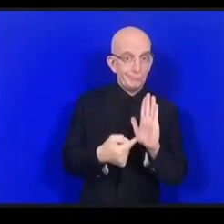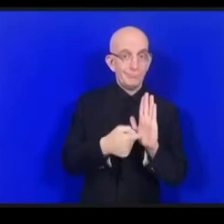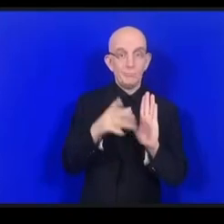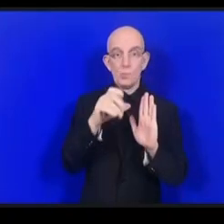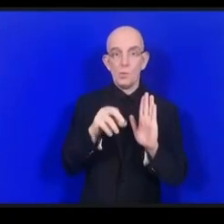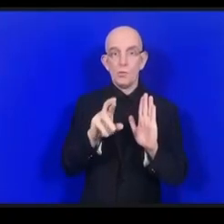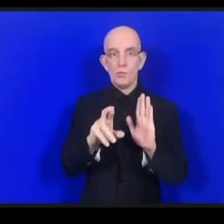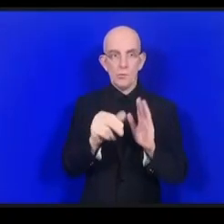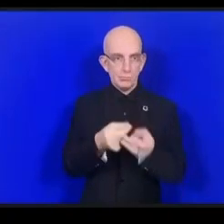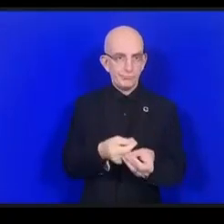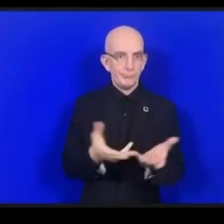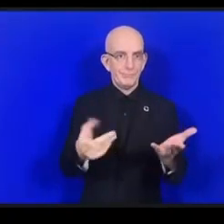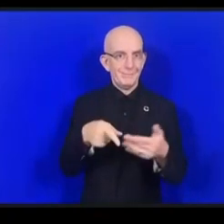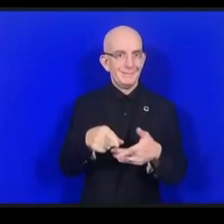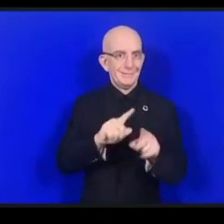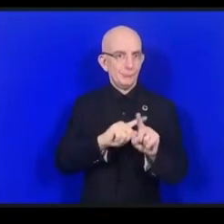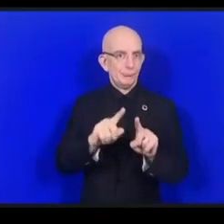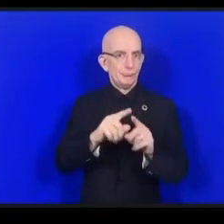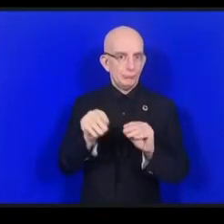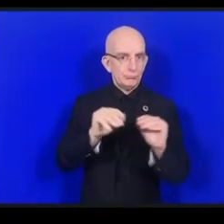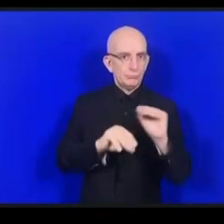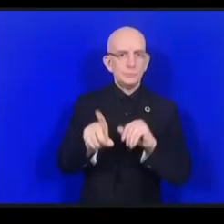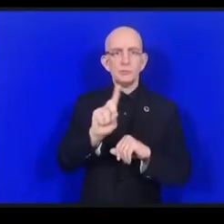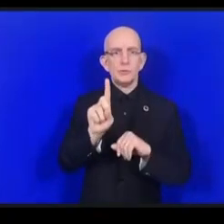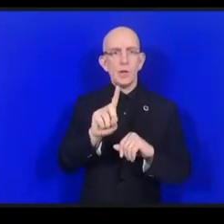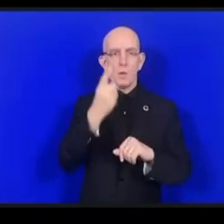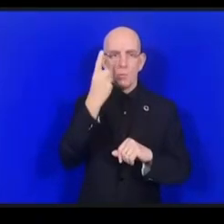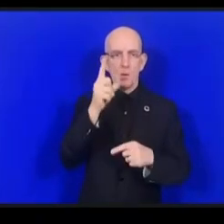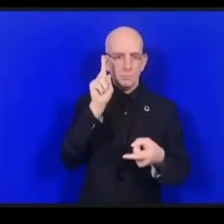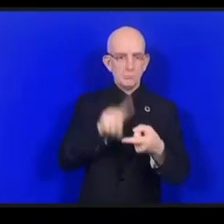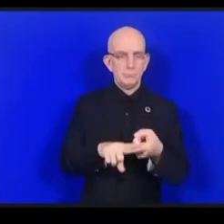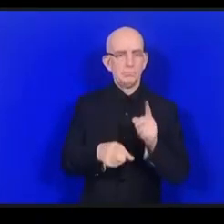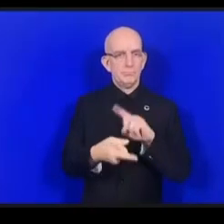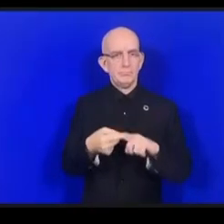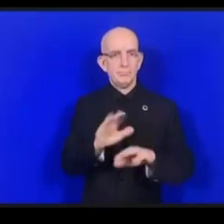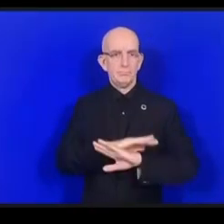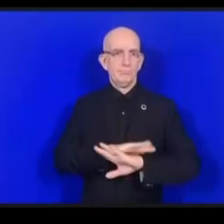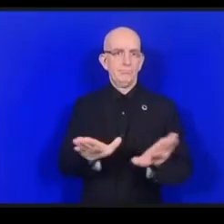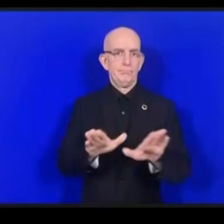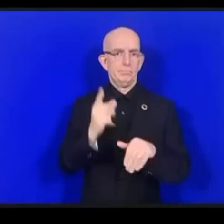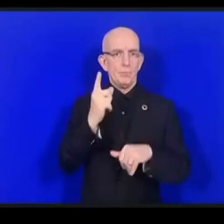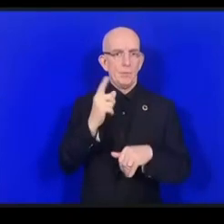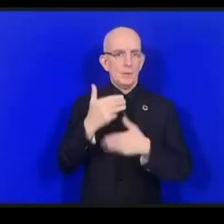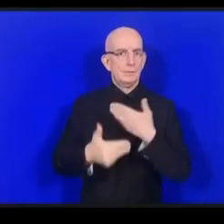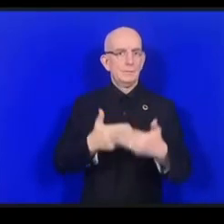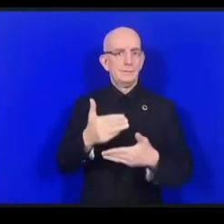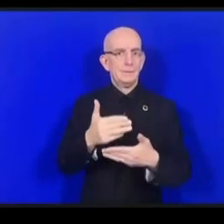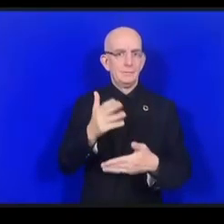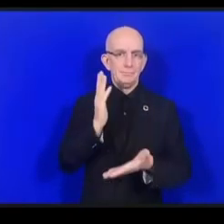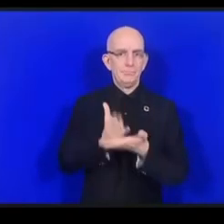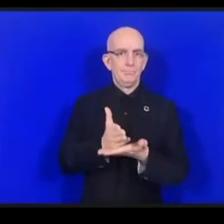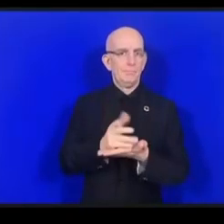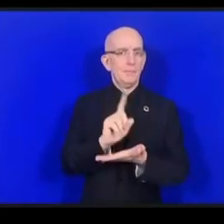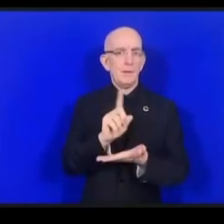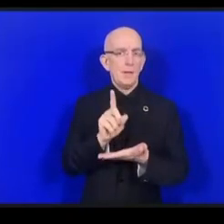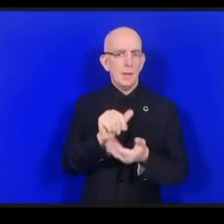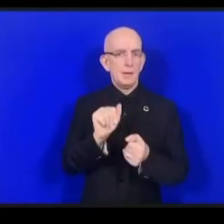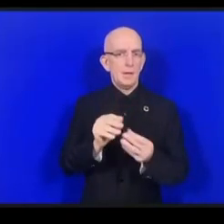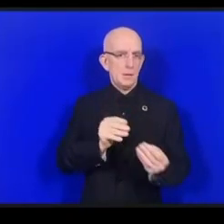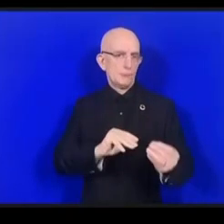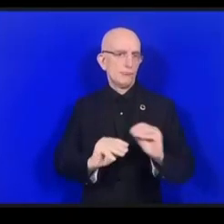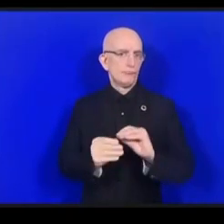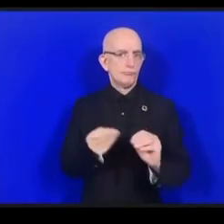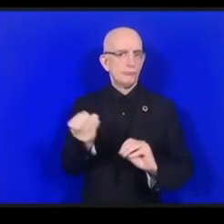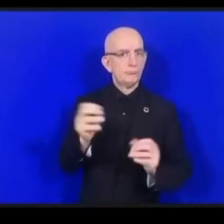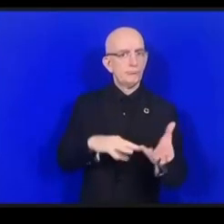واحدة خاصة عندما تغرق إحدى المنصات لن نريد أن تزول